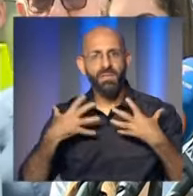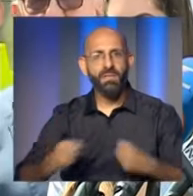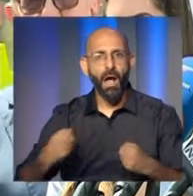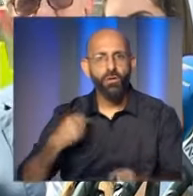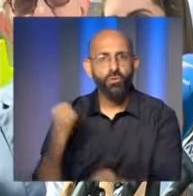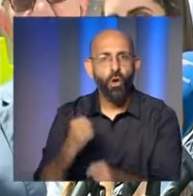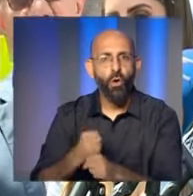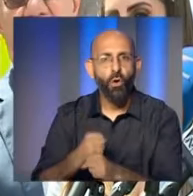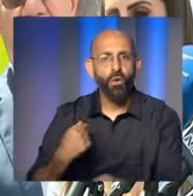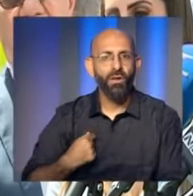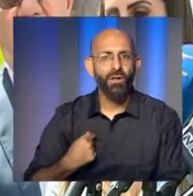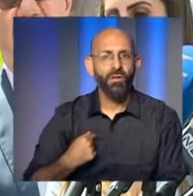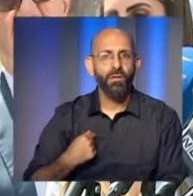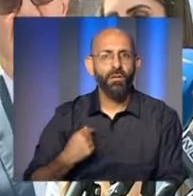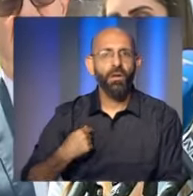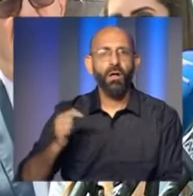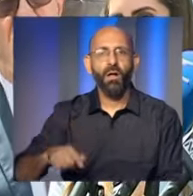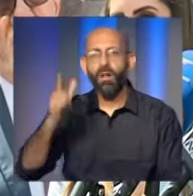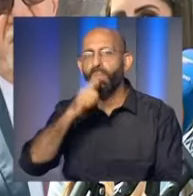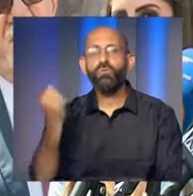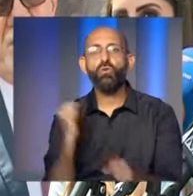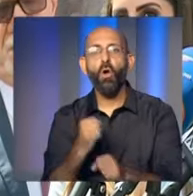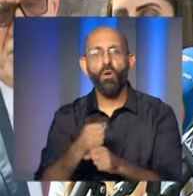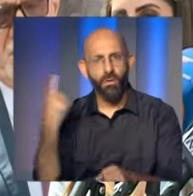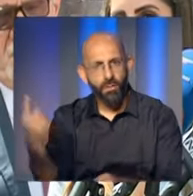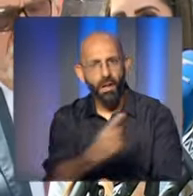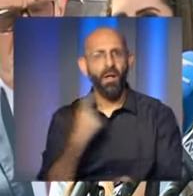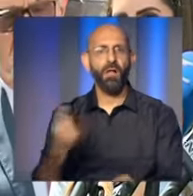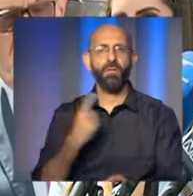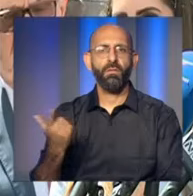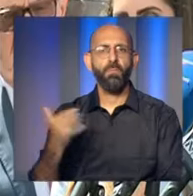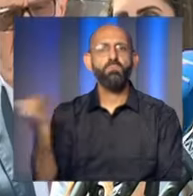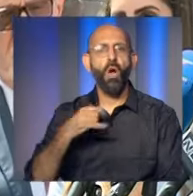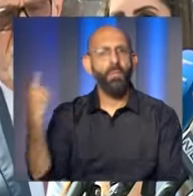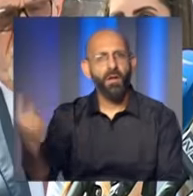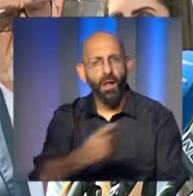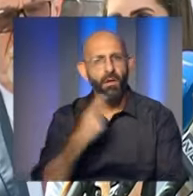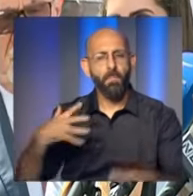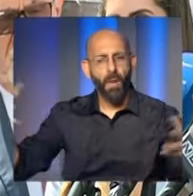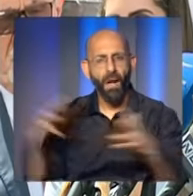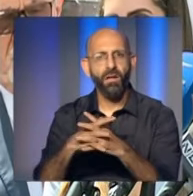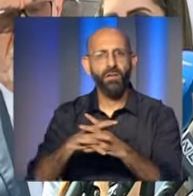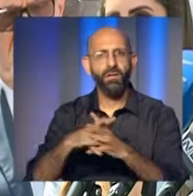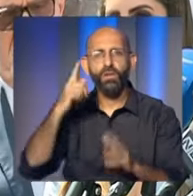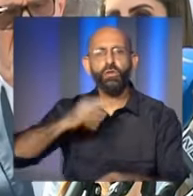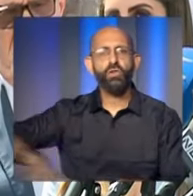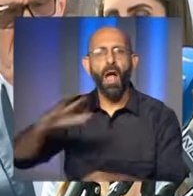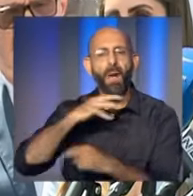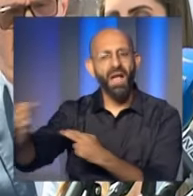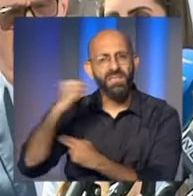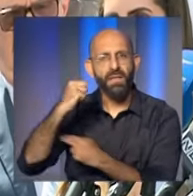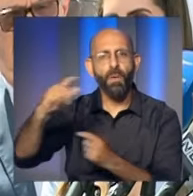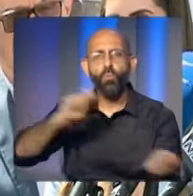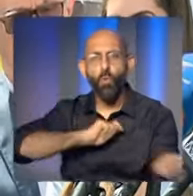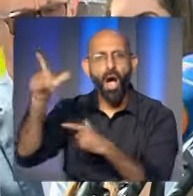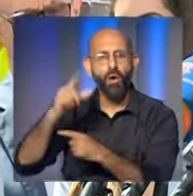الأزمات عم بفرج وقفة بطولية للعدو لبرة أنه نحن مهما عملت فينا